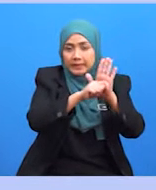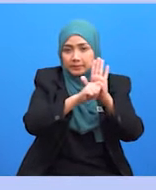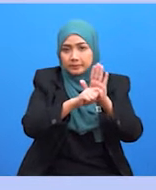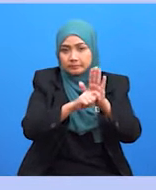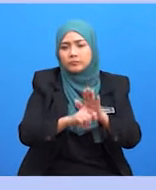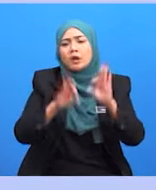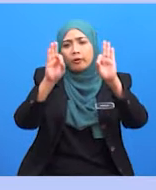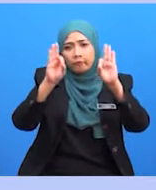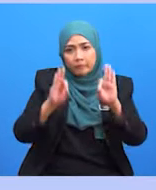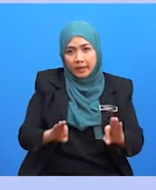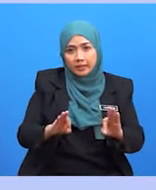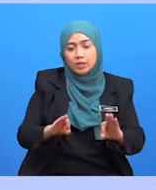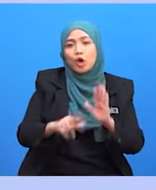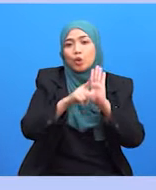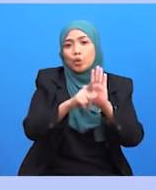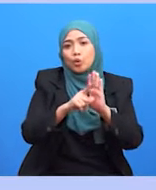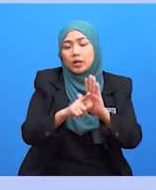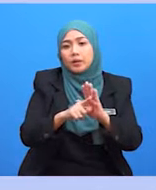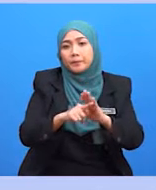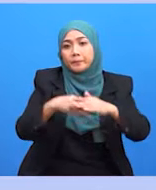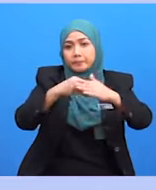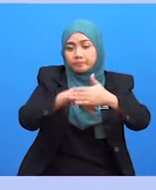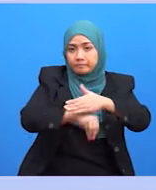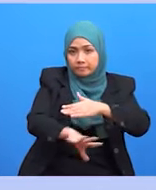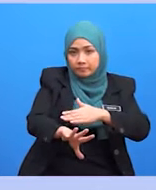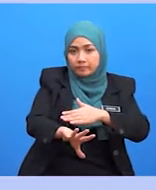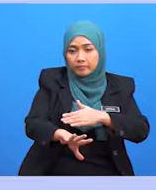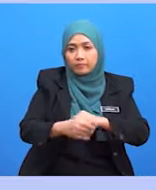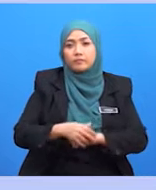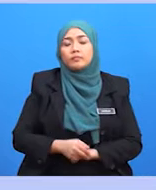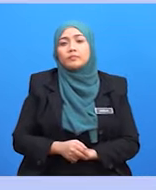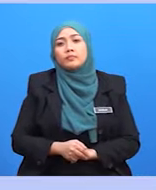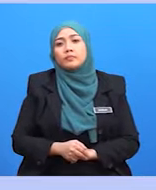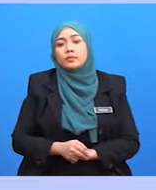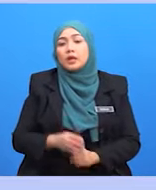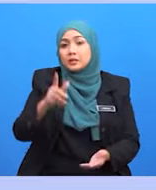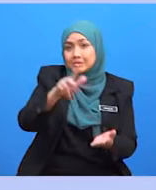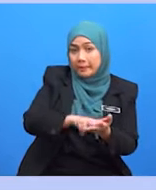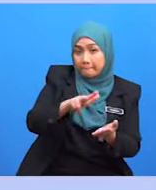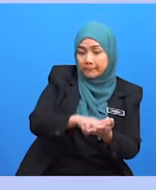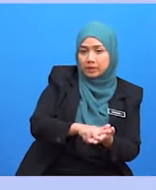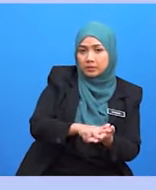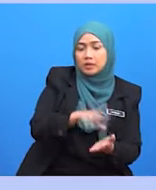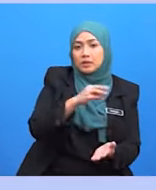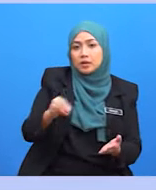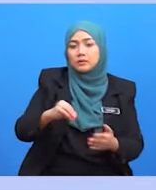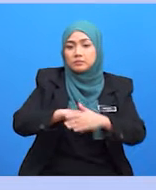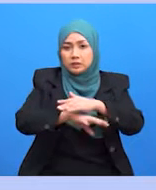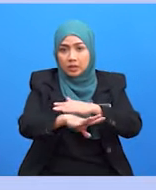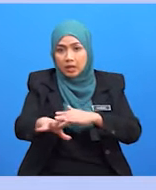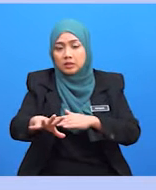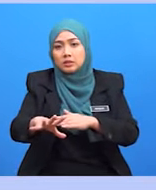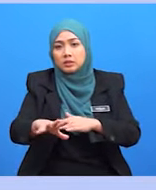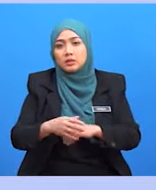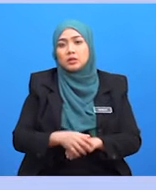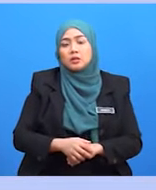format logo untuk percetakan timbul iaitu embossed stamping dan juga percetakan panas iaitu